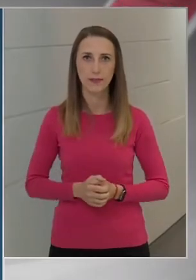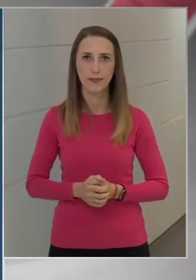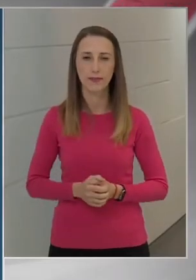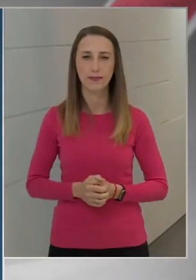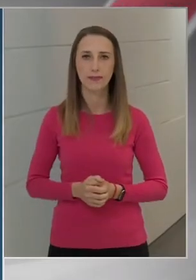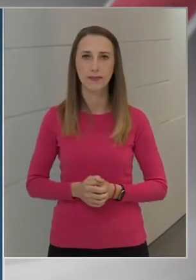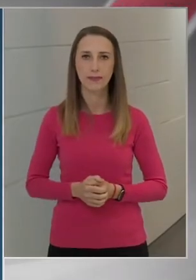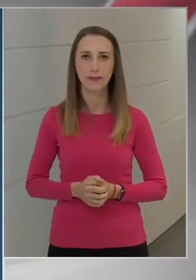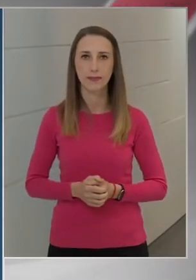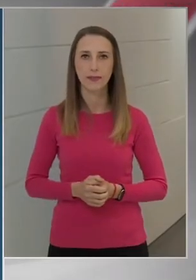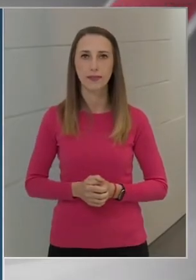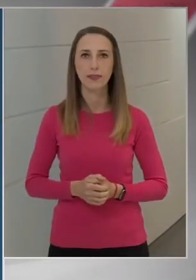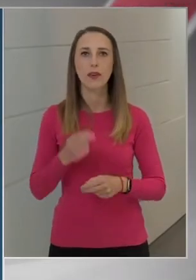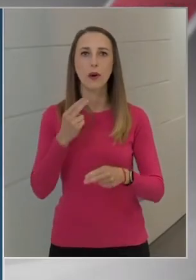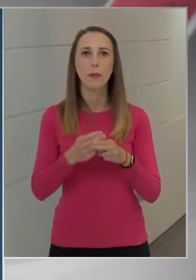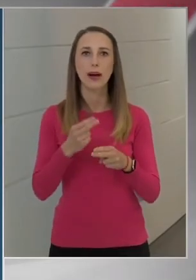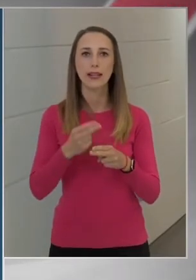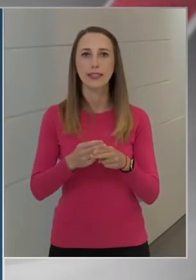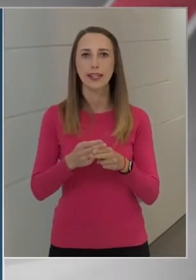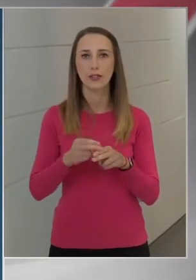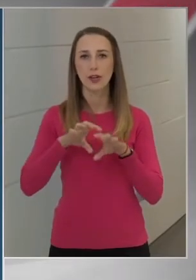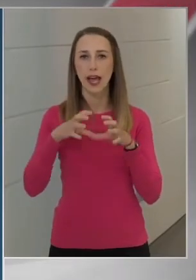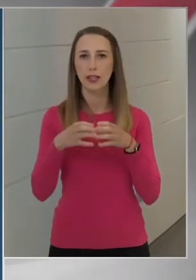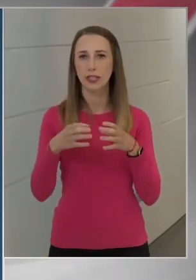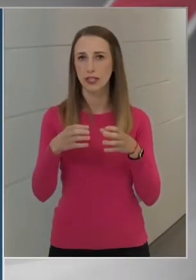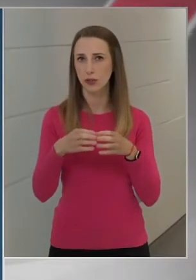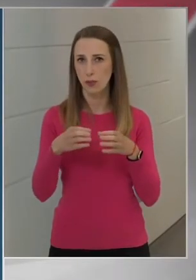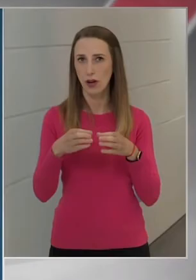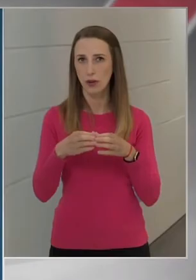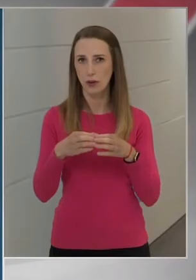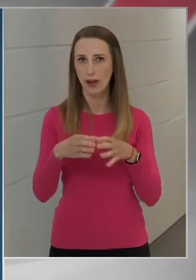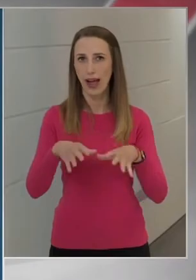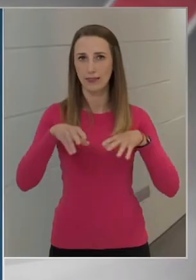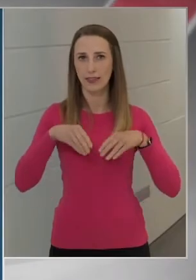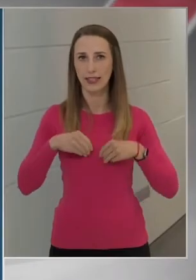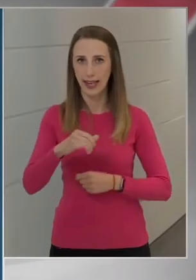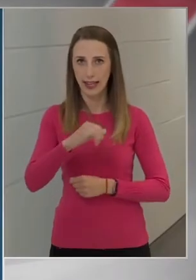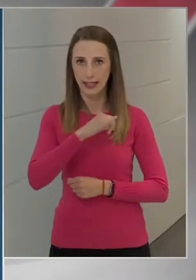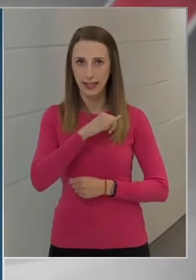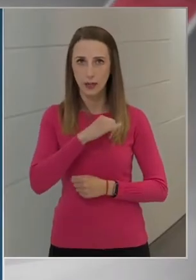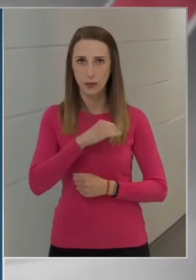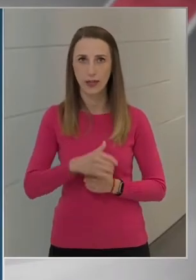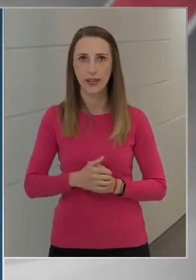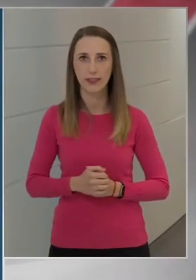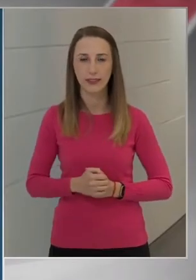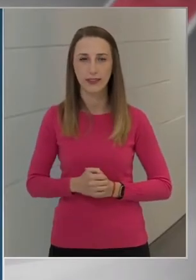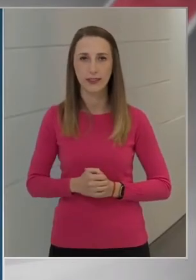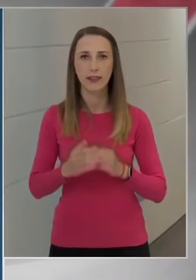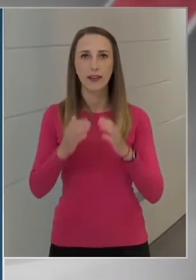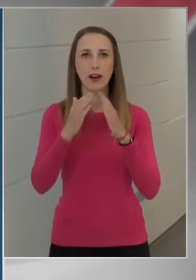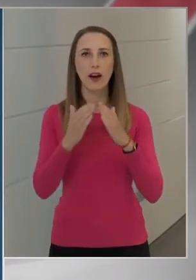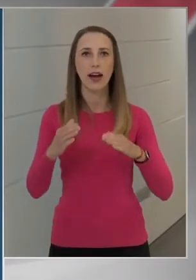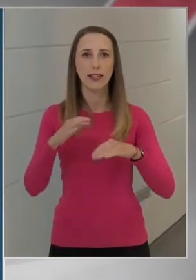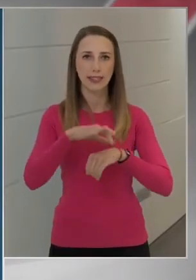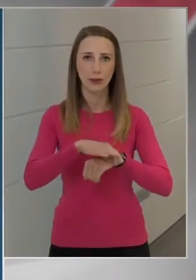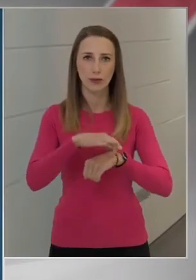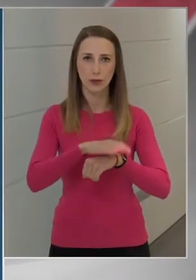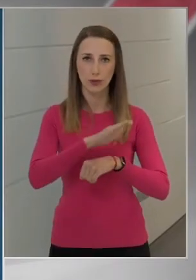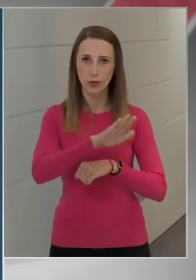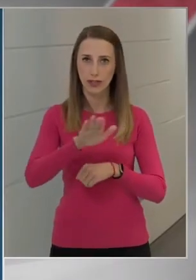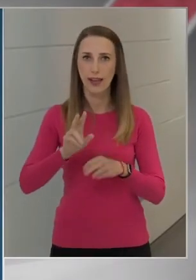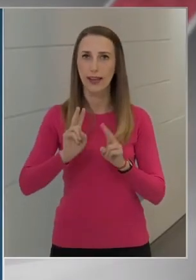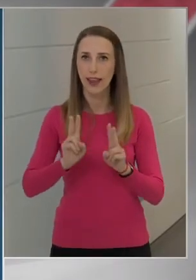a páciens egységcsomagok átvétele érdekében, amelyet a házi orvosoknál